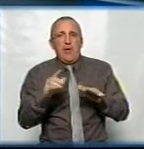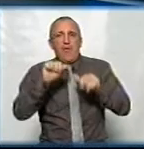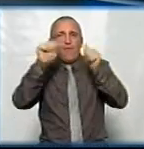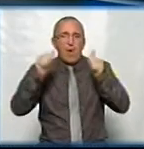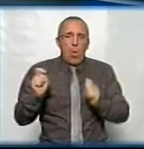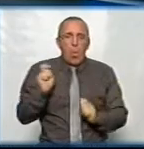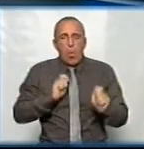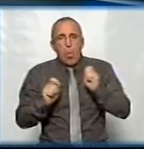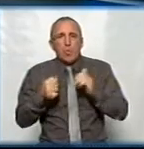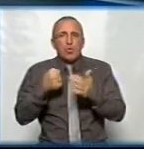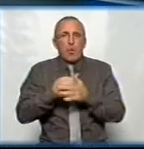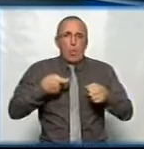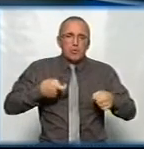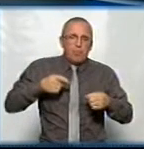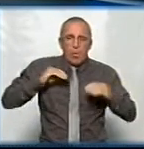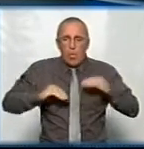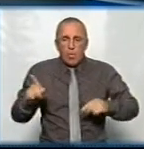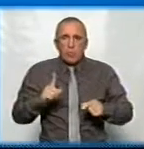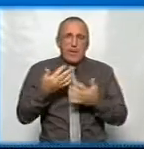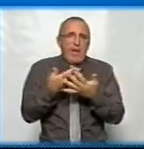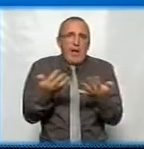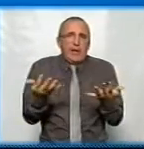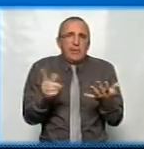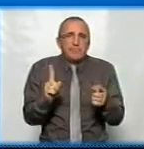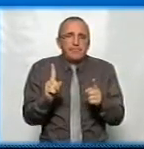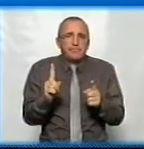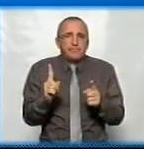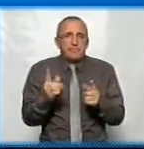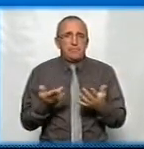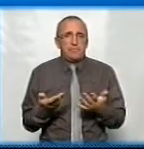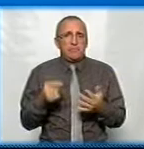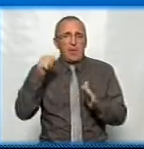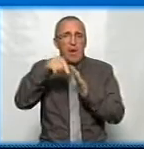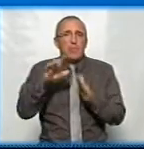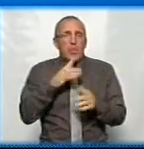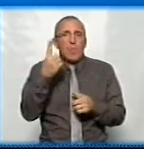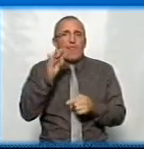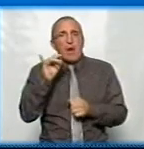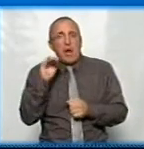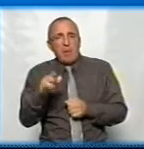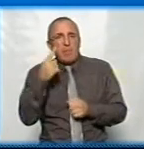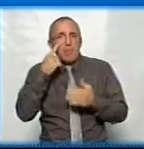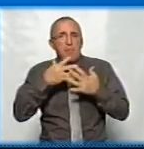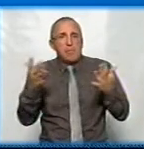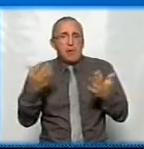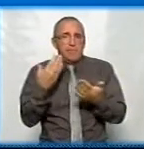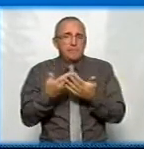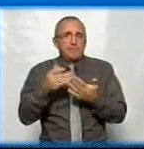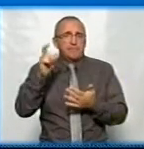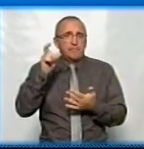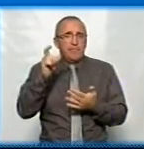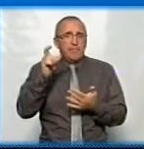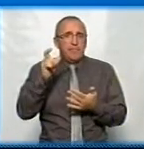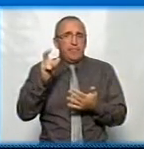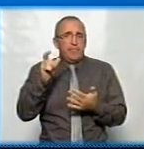одягу до зброї, до якихось, адже там був один варіант, який більше притаманий, вже був